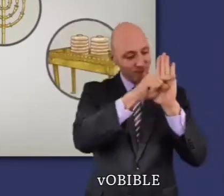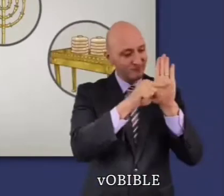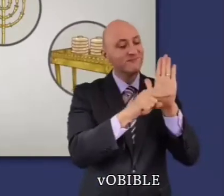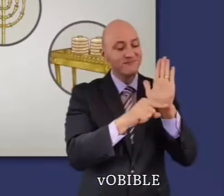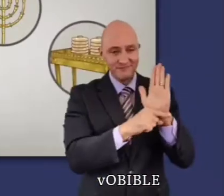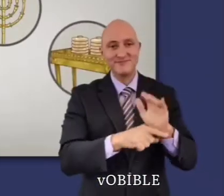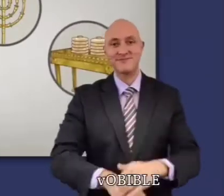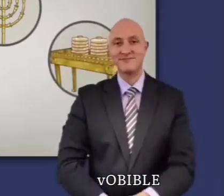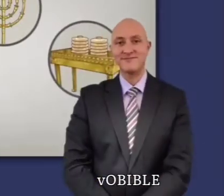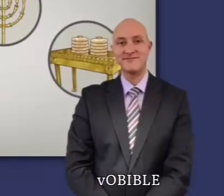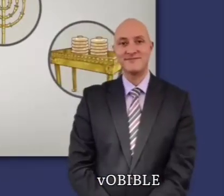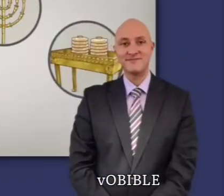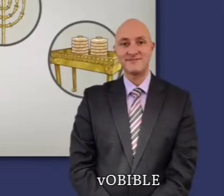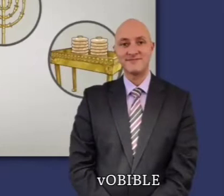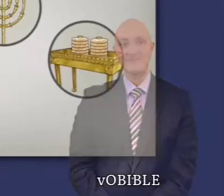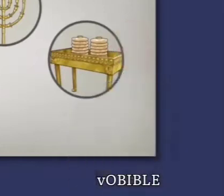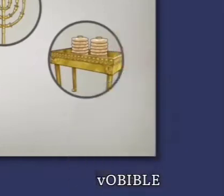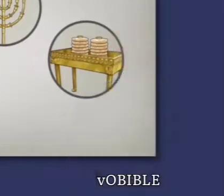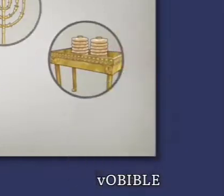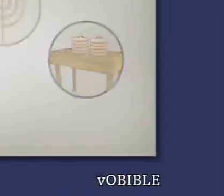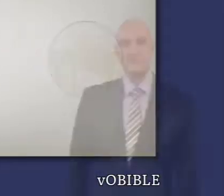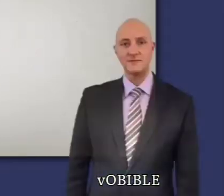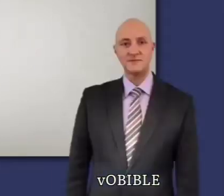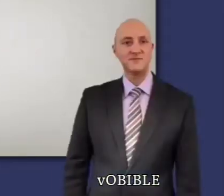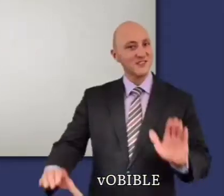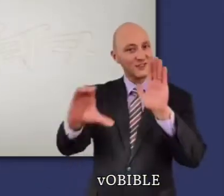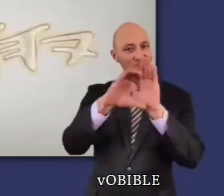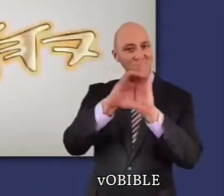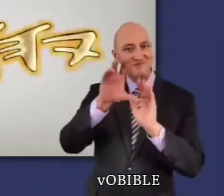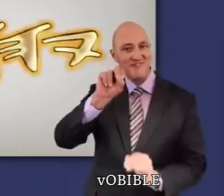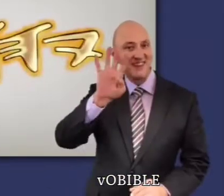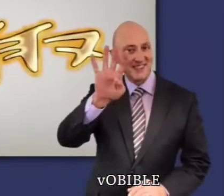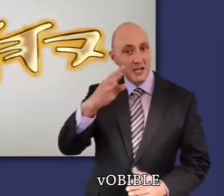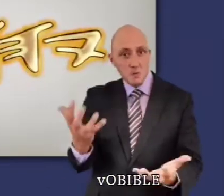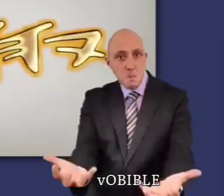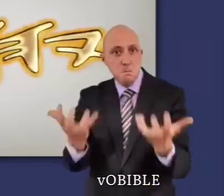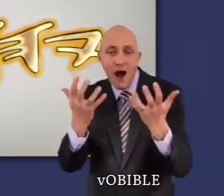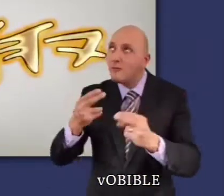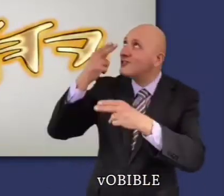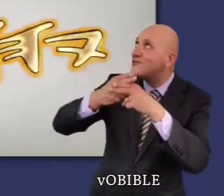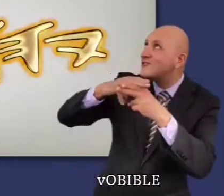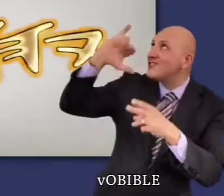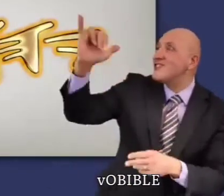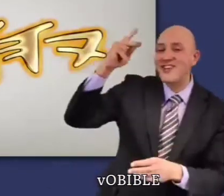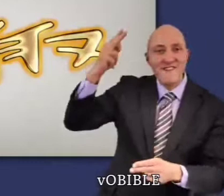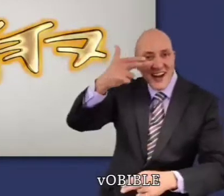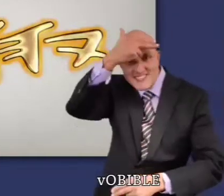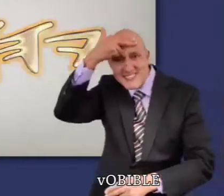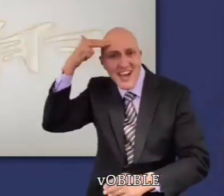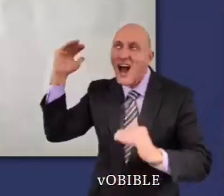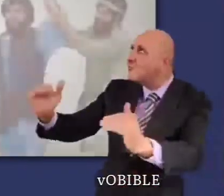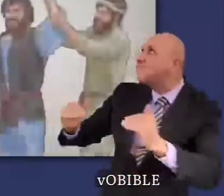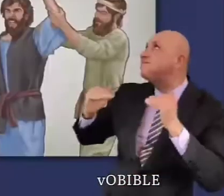les peints de propositions en forme de couronne. Le chapitre 24 souligne également que le nom de Dieu est sacré. Il